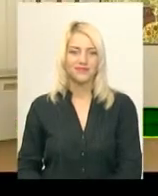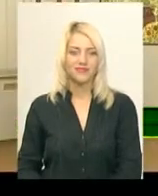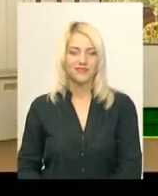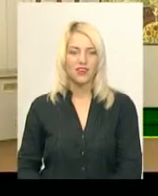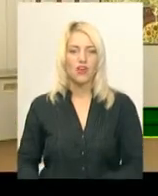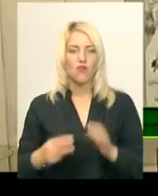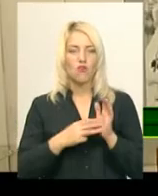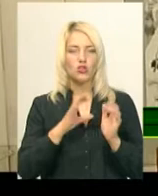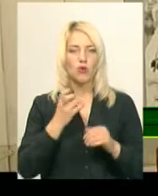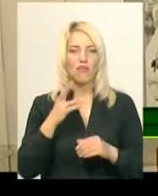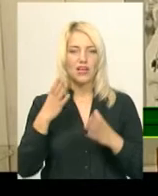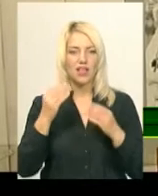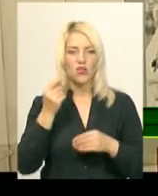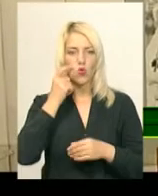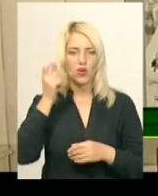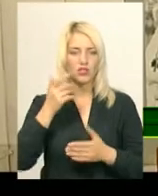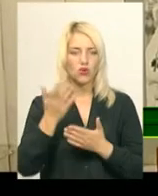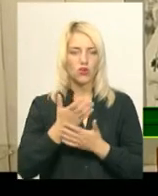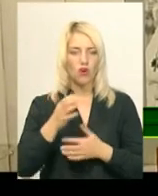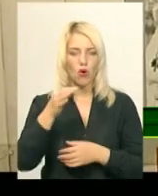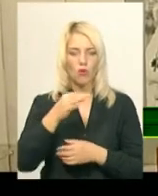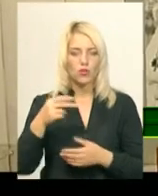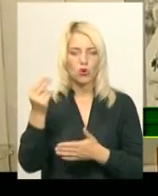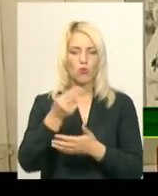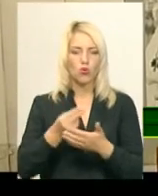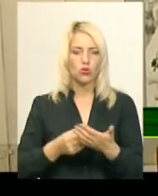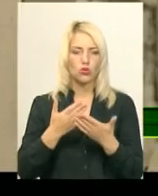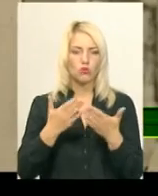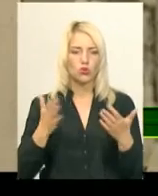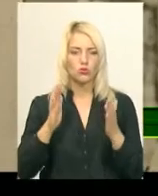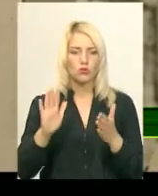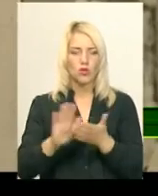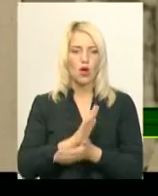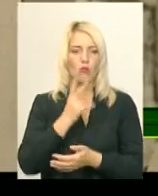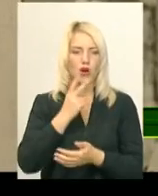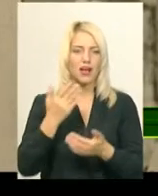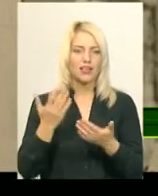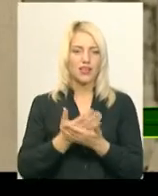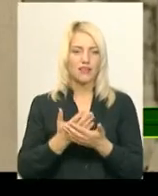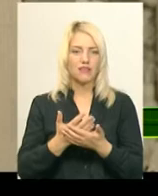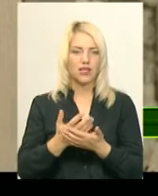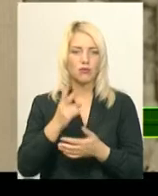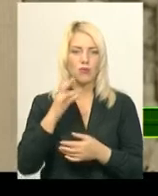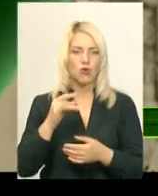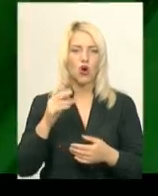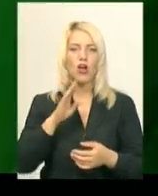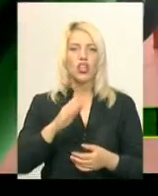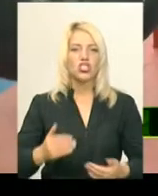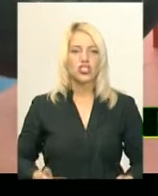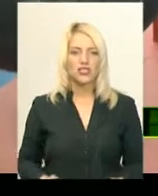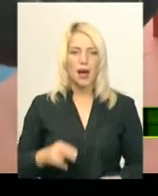8 вересня, в День українського кіно, в обласному художньому музеї безкоштовно показуватимуть фільми про життя художниці Марії Приймаченко.